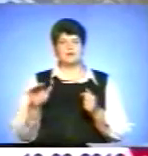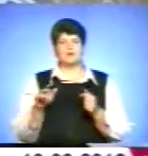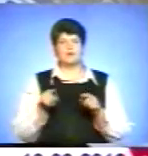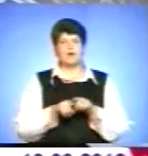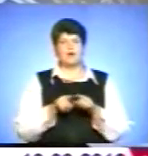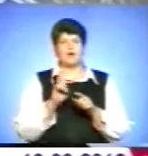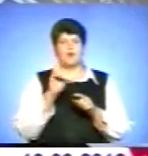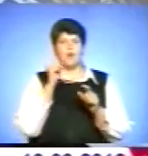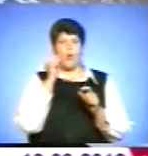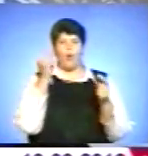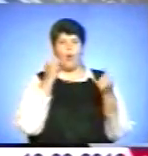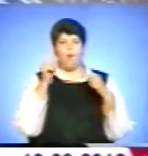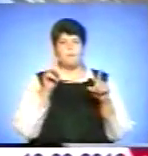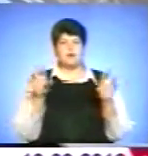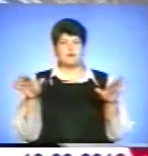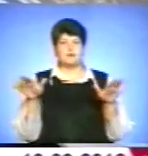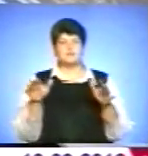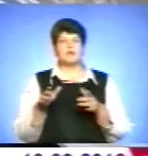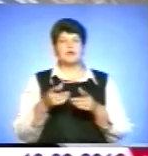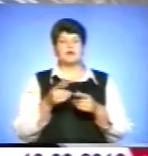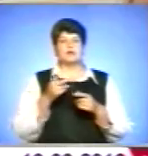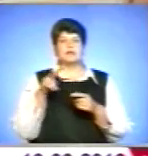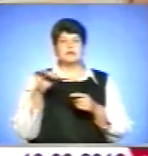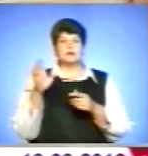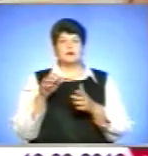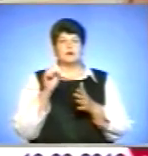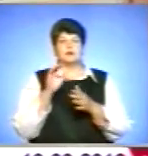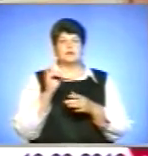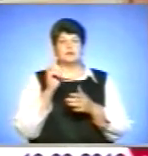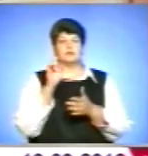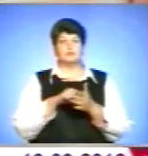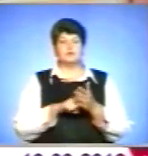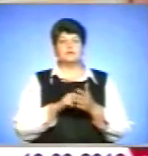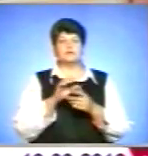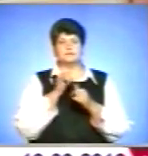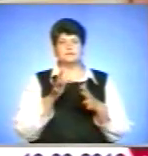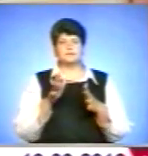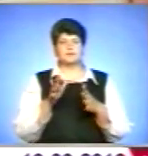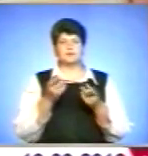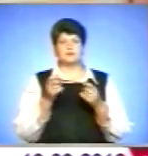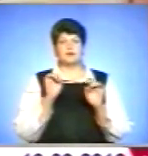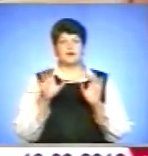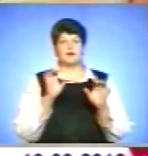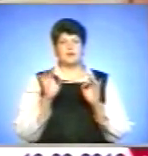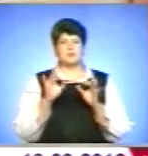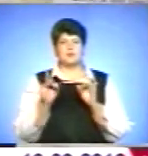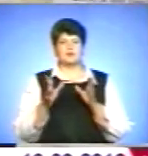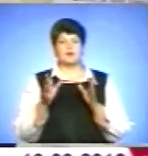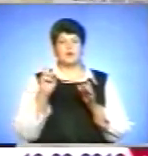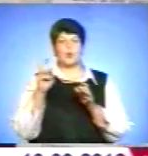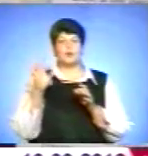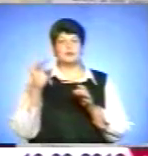Вбивство не може вирішити проблему, вважає Антон Лісец. Тому його дивує реклама контрацептивів на українському телебаченні.